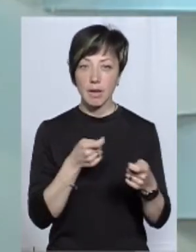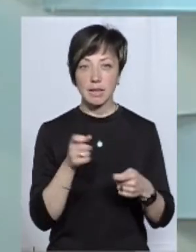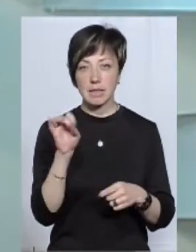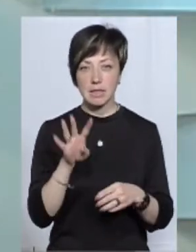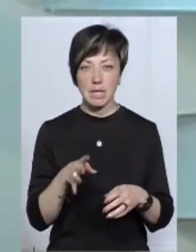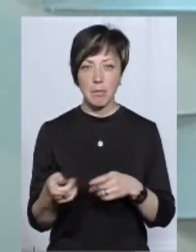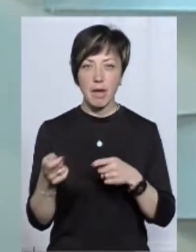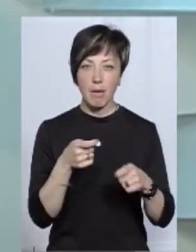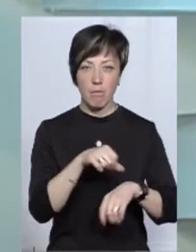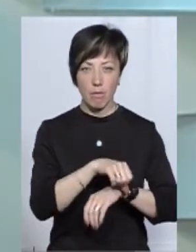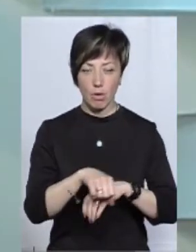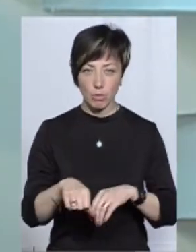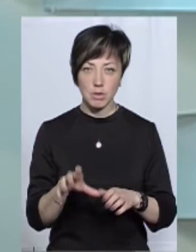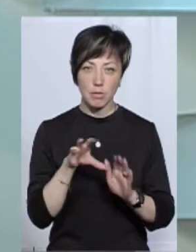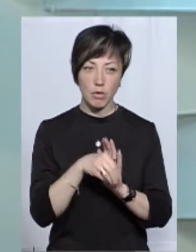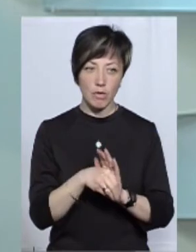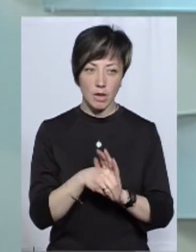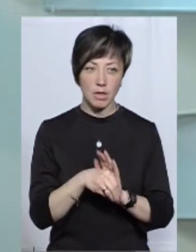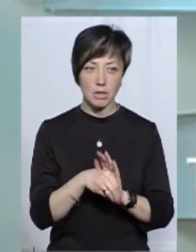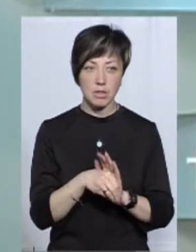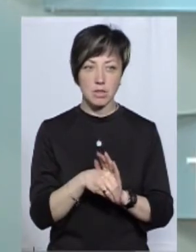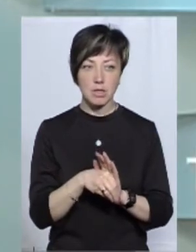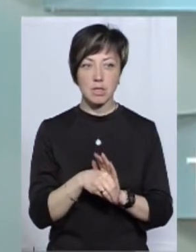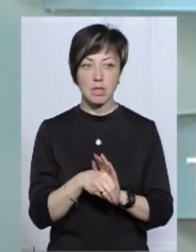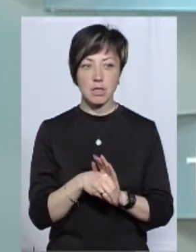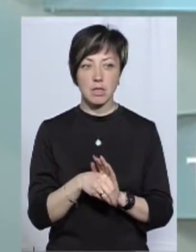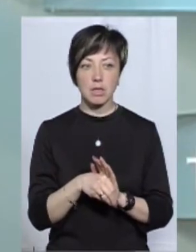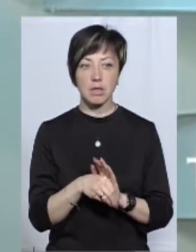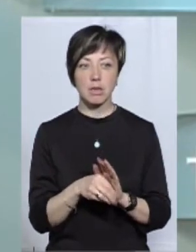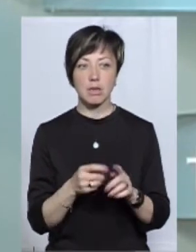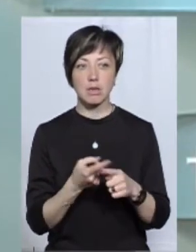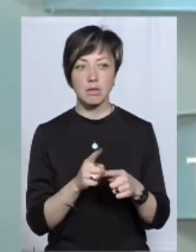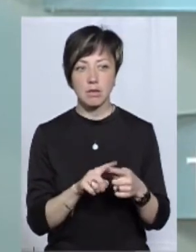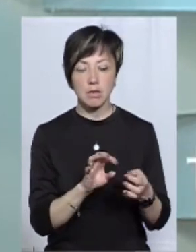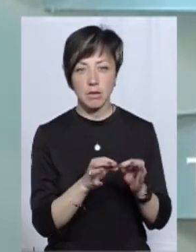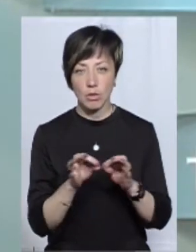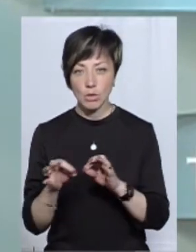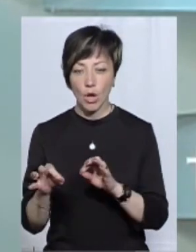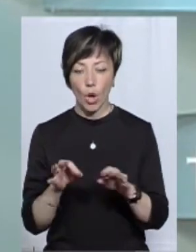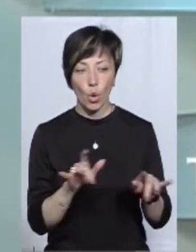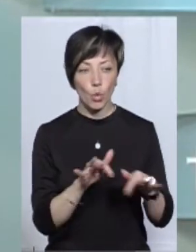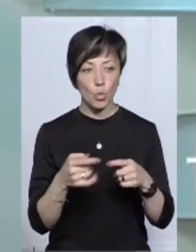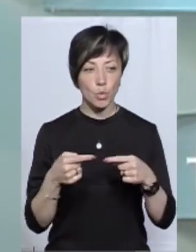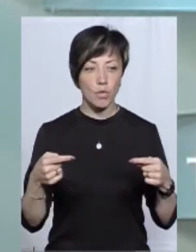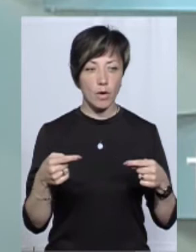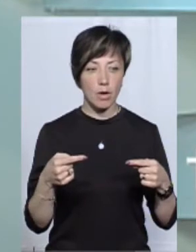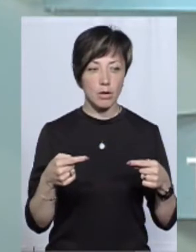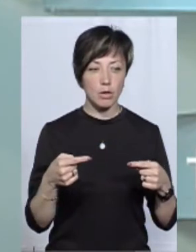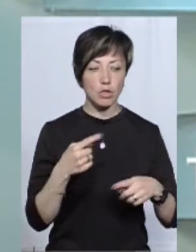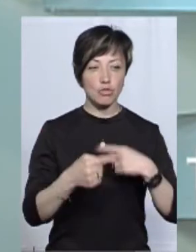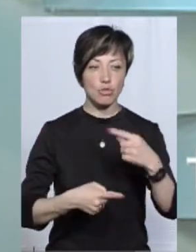імпортом, запровадження тотальної фіскалізації для відстеження ланцюга, руху товару від переміщення